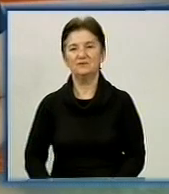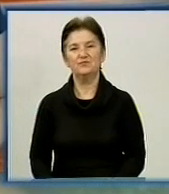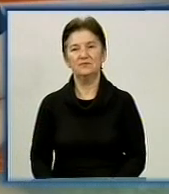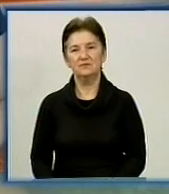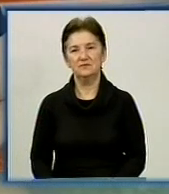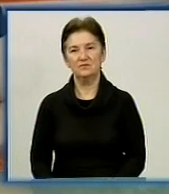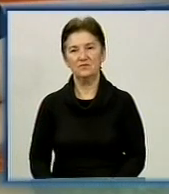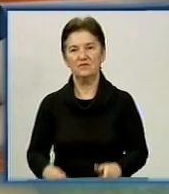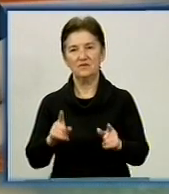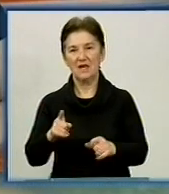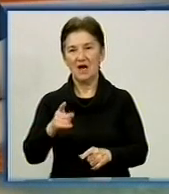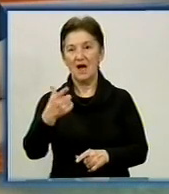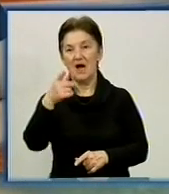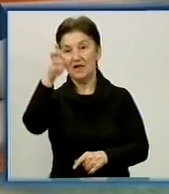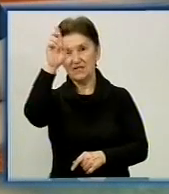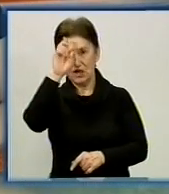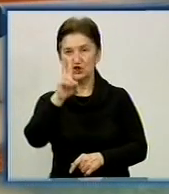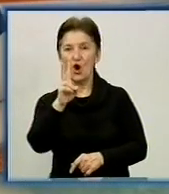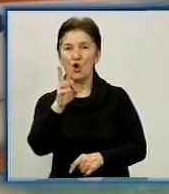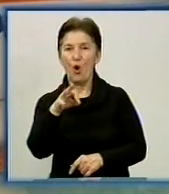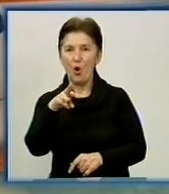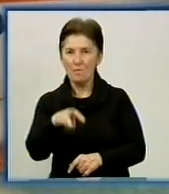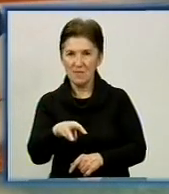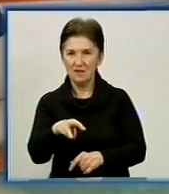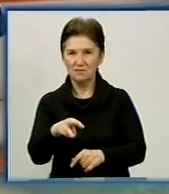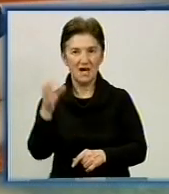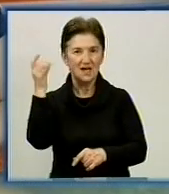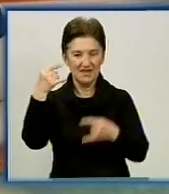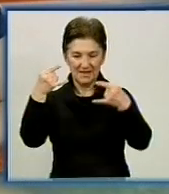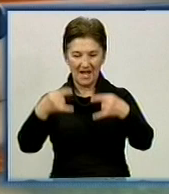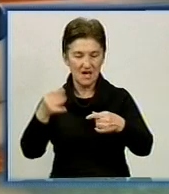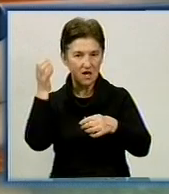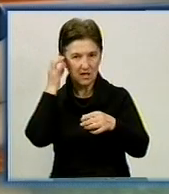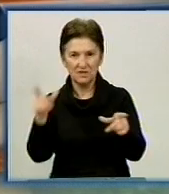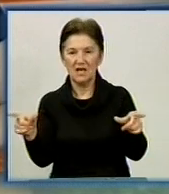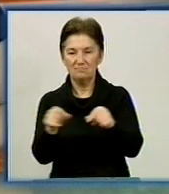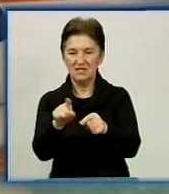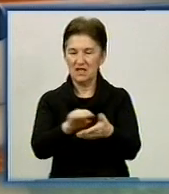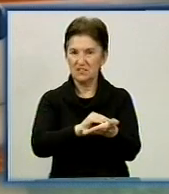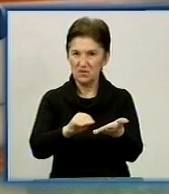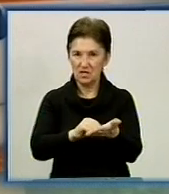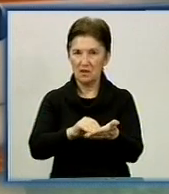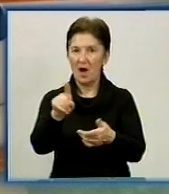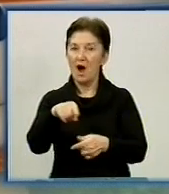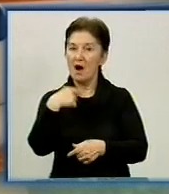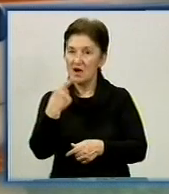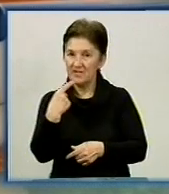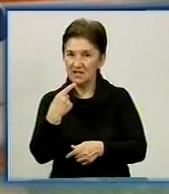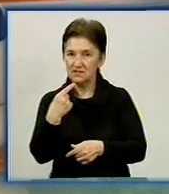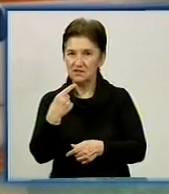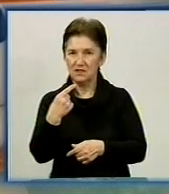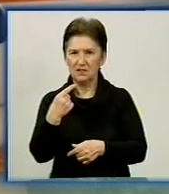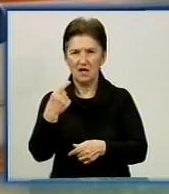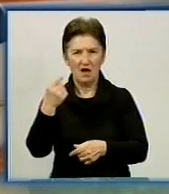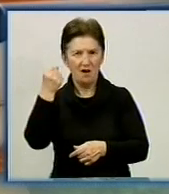І Держкомтелерадіо України оприлюднило свою позицію щодо співпраці з медійниками. У ній, зокрема, йдеться виграти